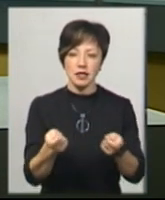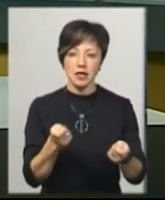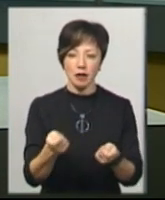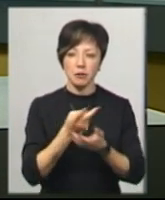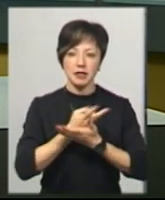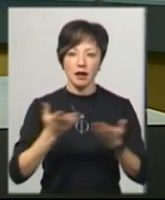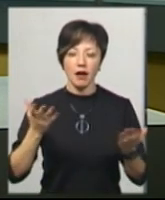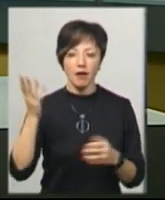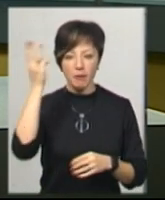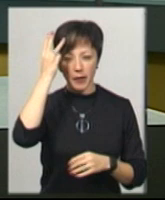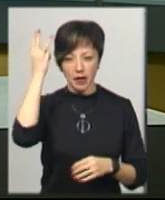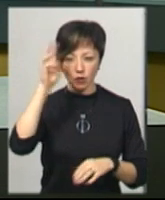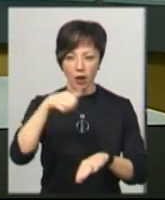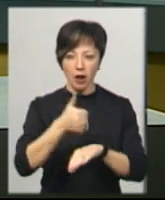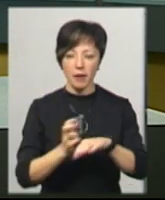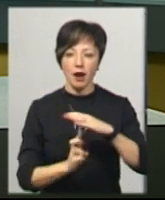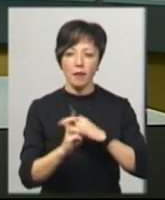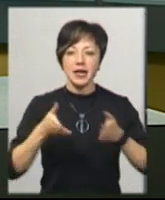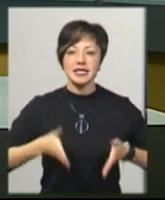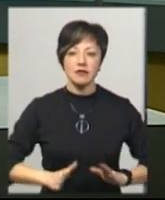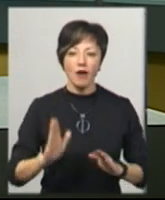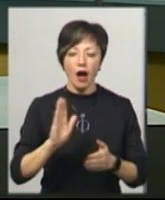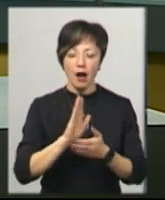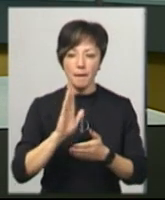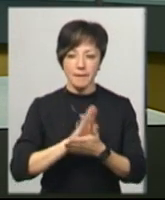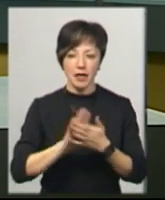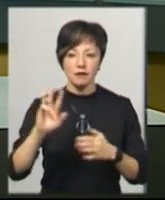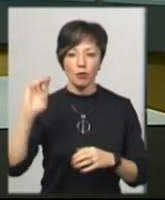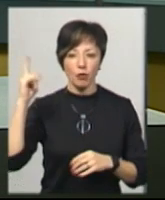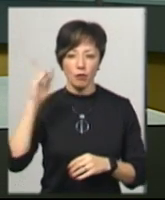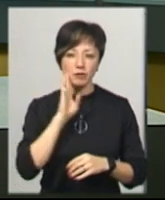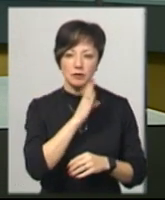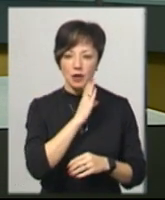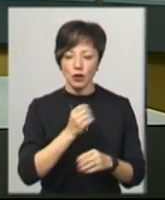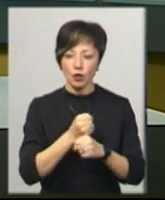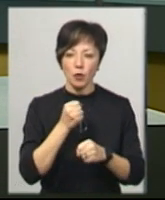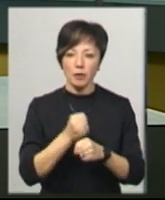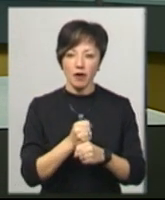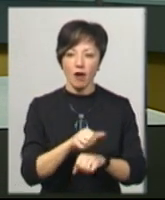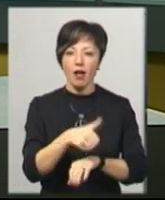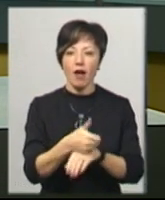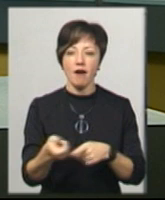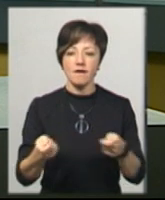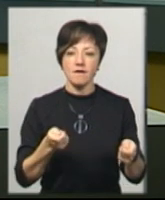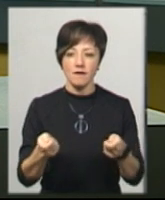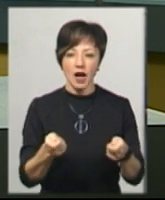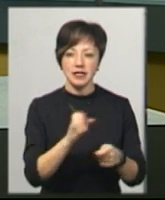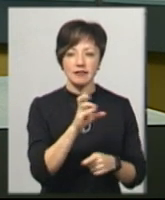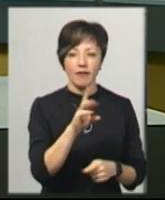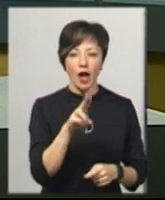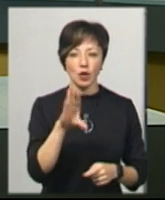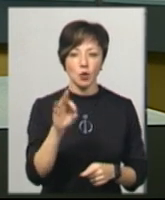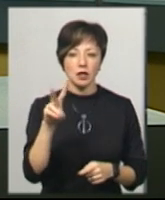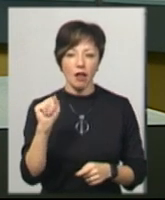катедральному храмі Різдва Пресвятої Богородиці. Зробив це глава Української Греко-католицької церкви Блаженніший Святослав,